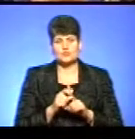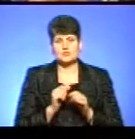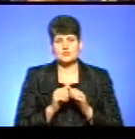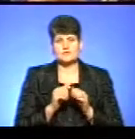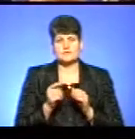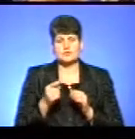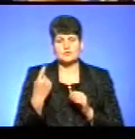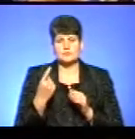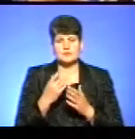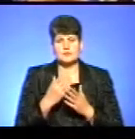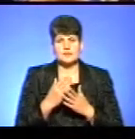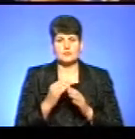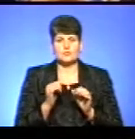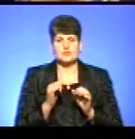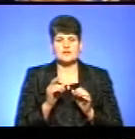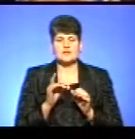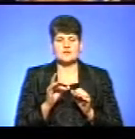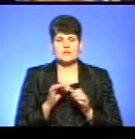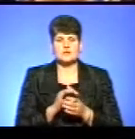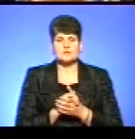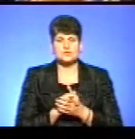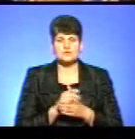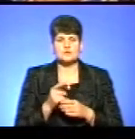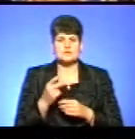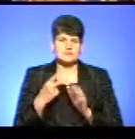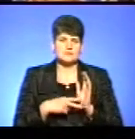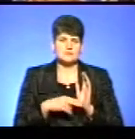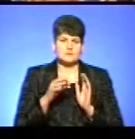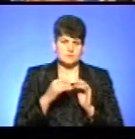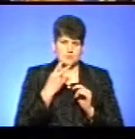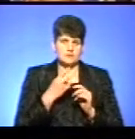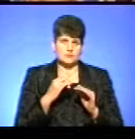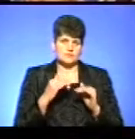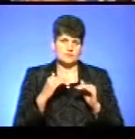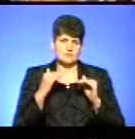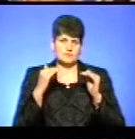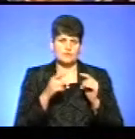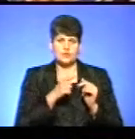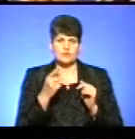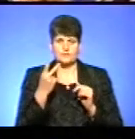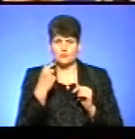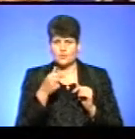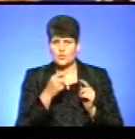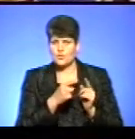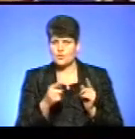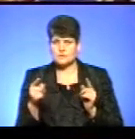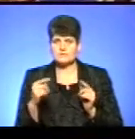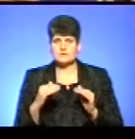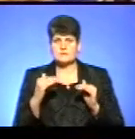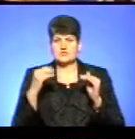Тернопільської області складається матерію Європейського Союзу. Це понад 8%. Ми бачимо цей ріст протягом останніх років, тому що за два роки цей показник зрізно